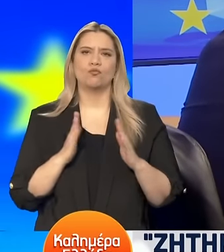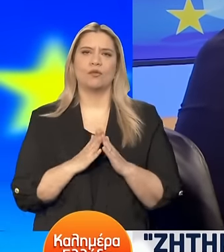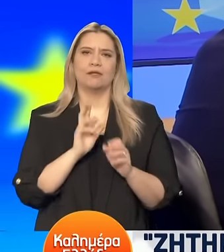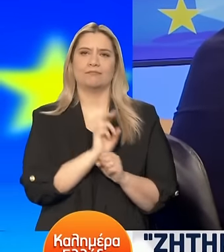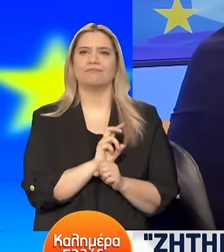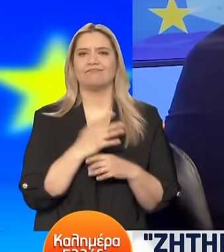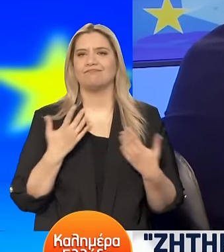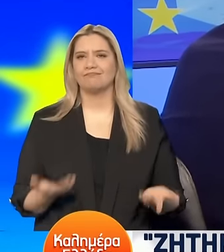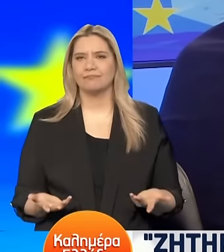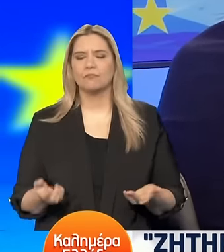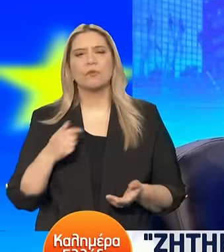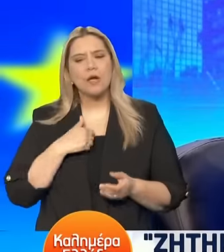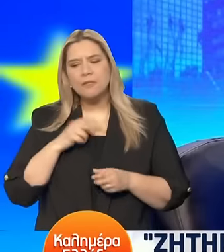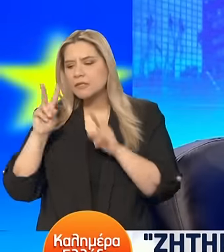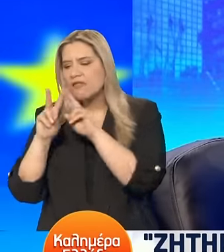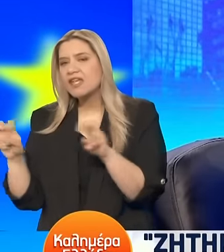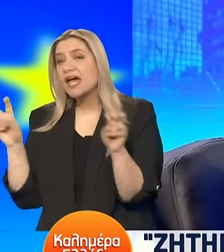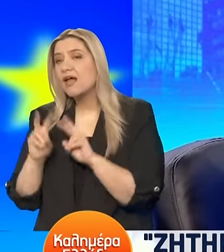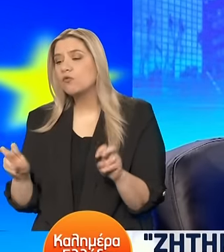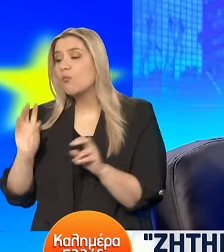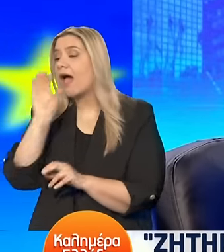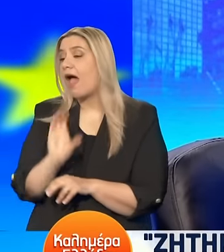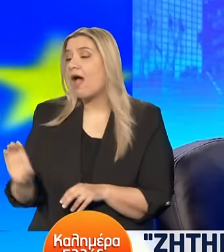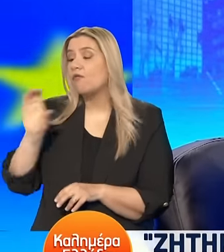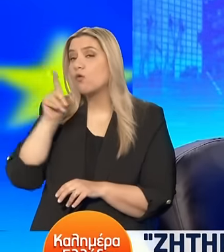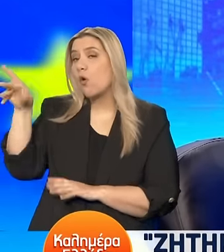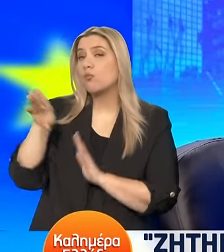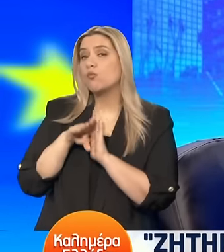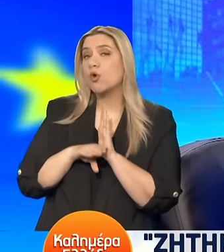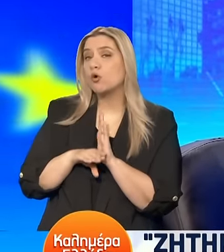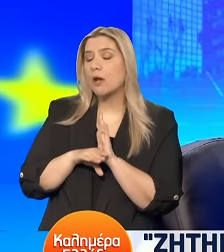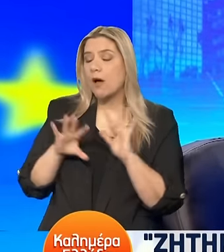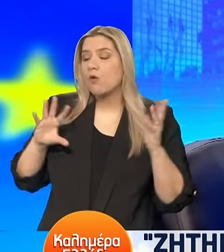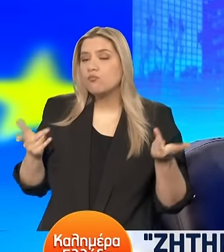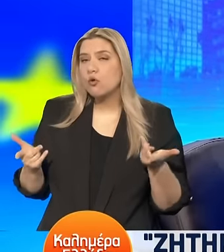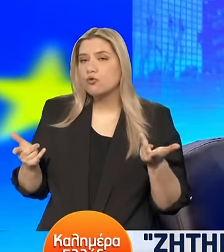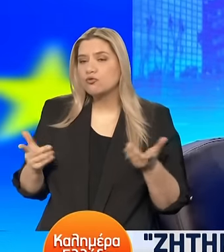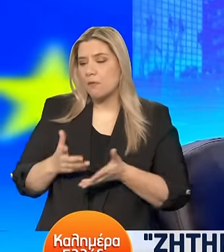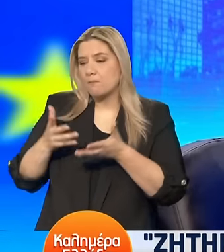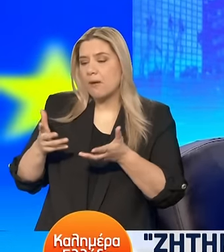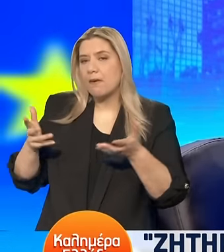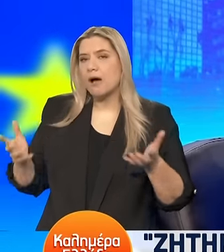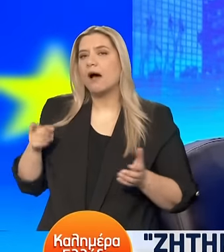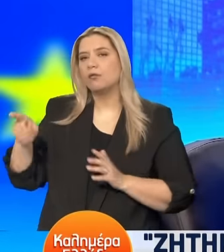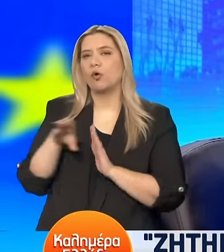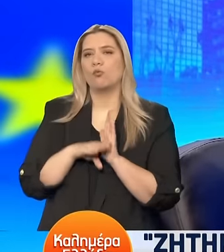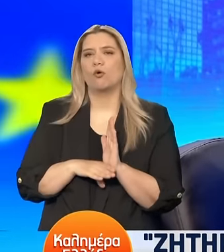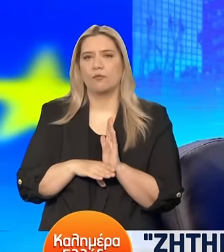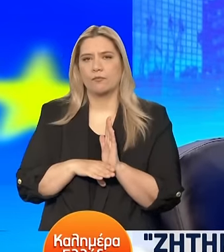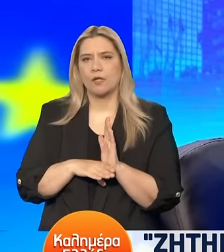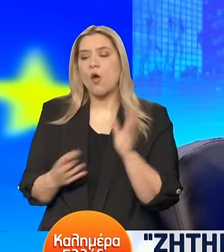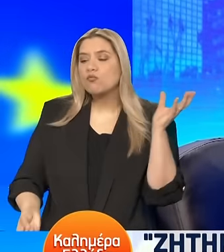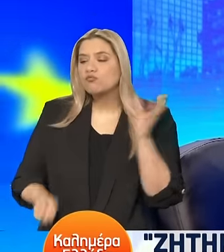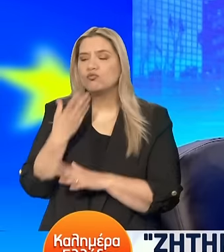Διερευνούμε χρηματοδοτικές δυνατότητες Από την Ευρώπη Για να μπορέσουμε να επεκτείνουμε σημαντικά το πρόγραμμα αυτό Και να κάνουμε ένα νέο